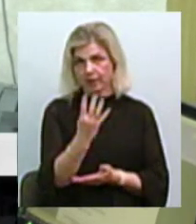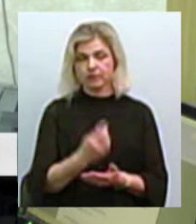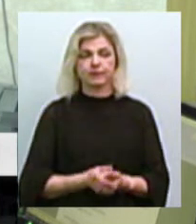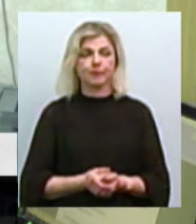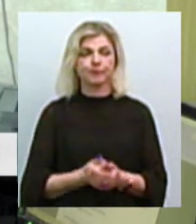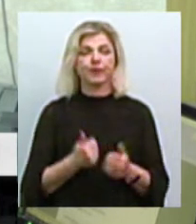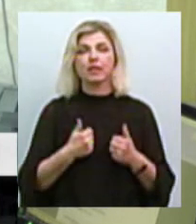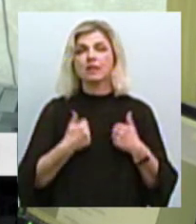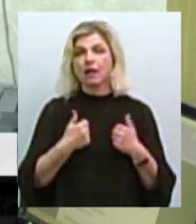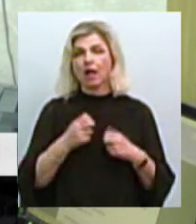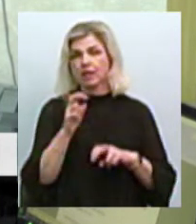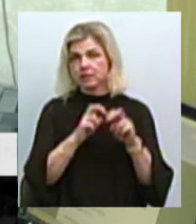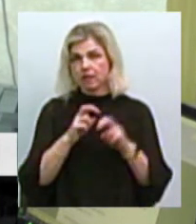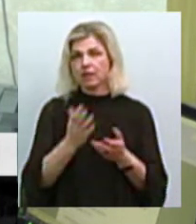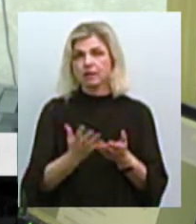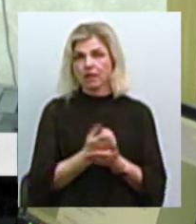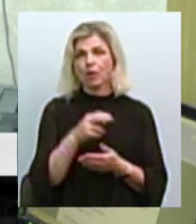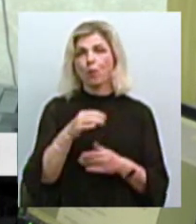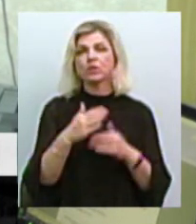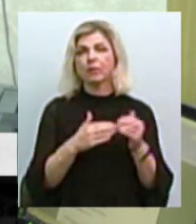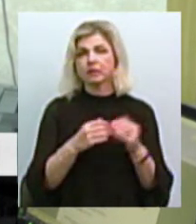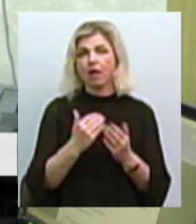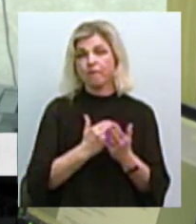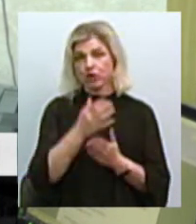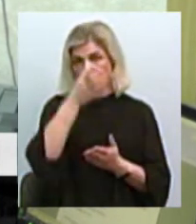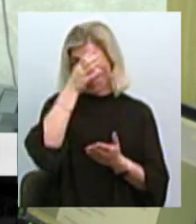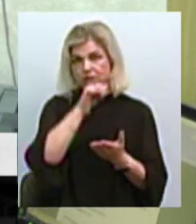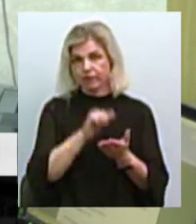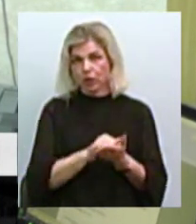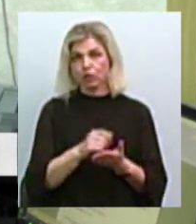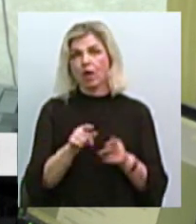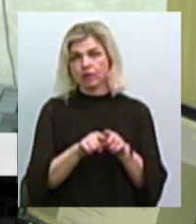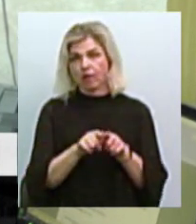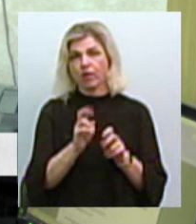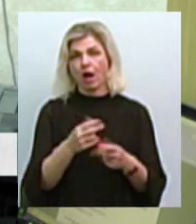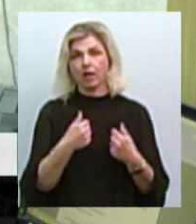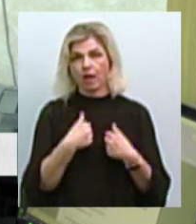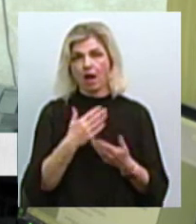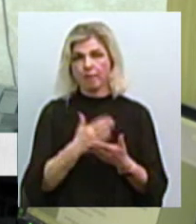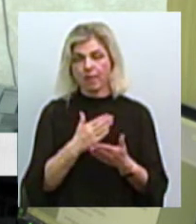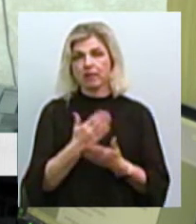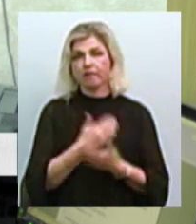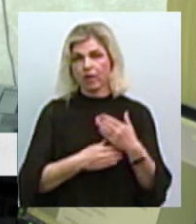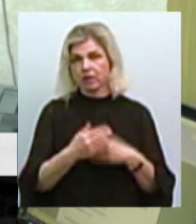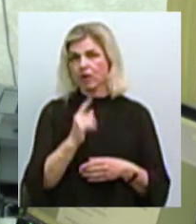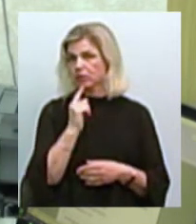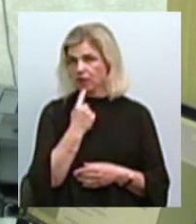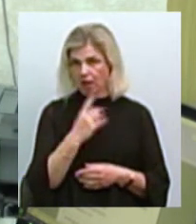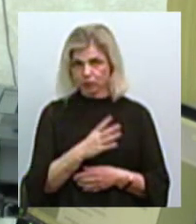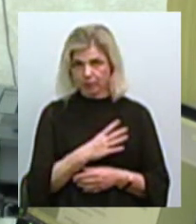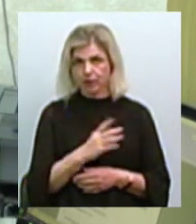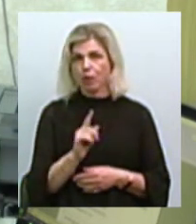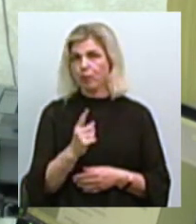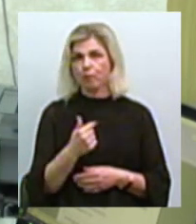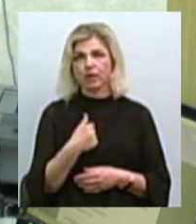по спеціальності роботу. Вищу освіту людина, спеціальності, я маю інвалідність, було складно через